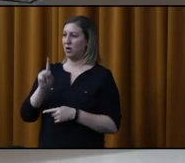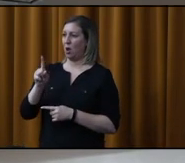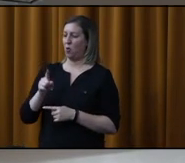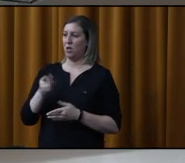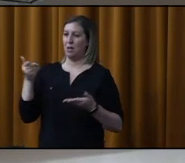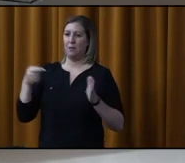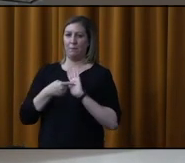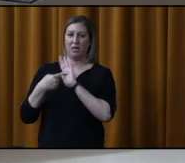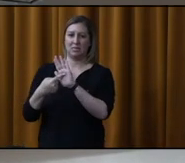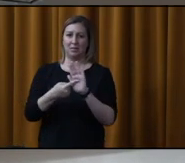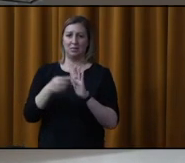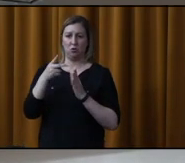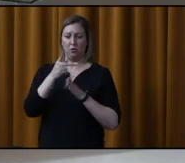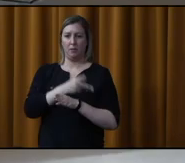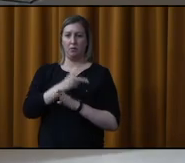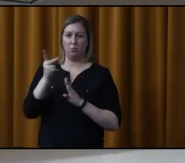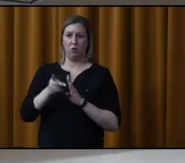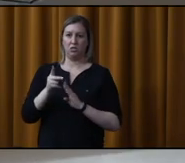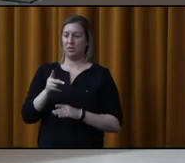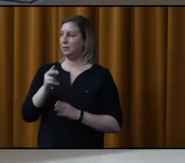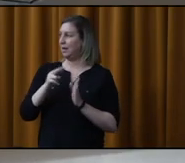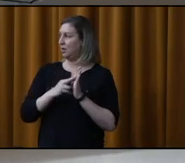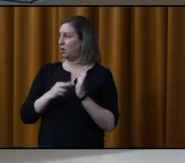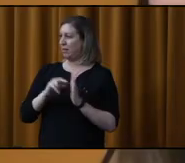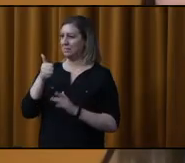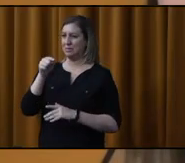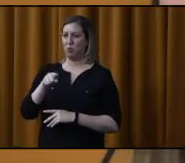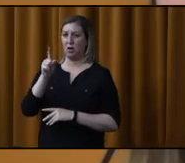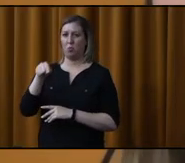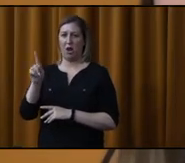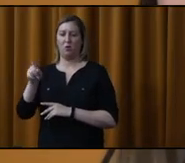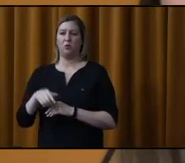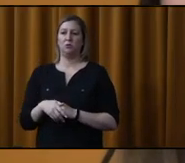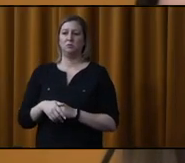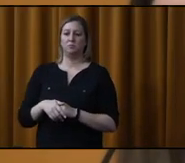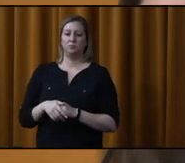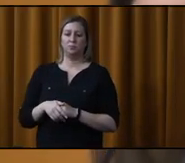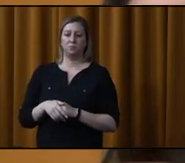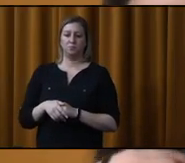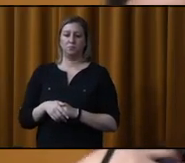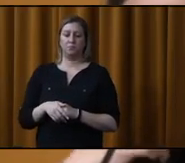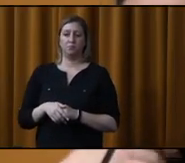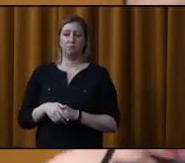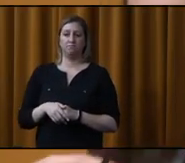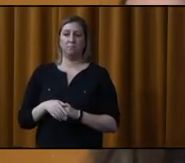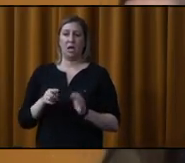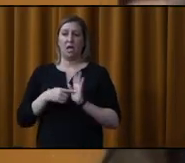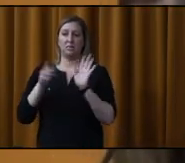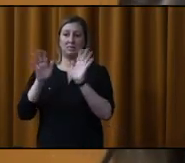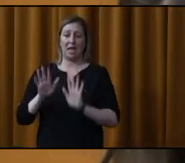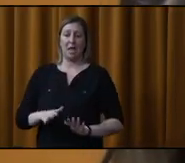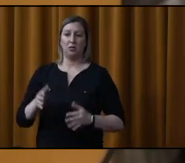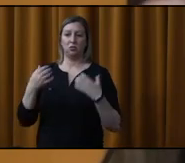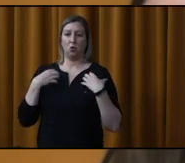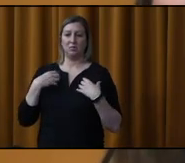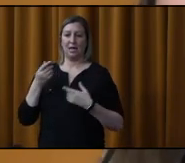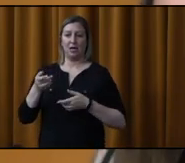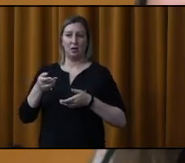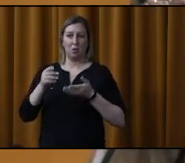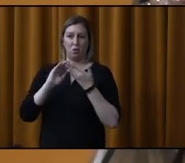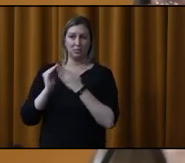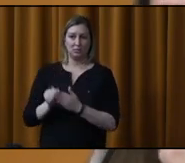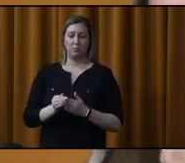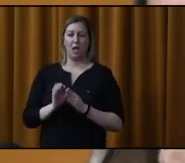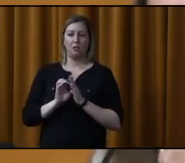présentation des projets de règlement 10.1.1. Alors, l'avis de motion serait donné qu'à une séance du Conseil municipal, tenue à une date ultérieure,